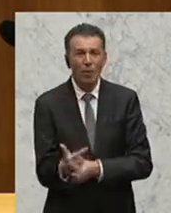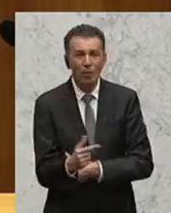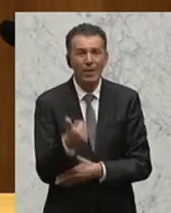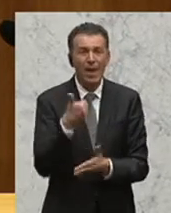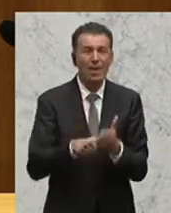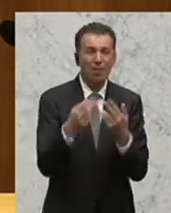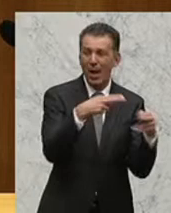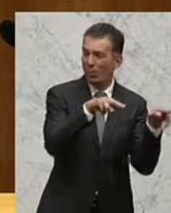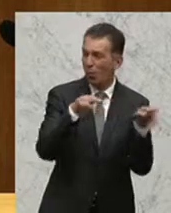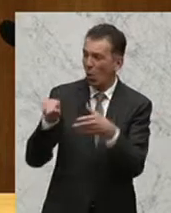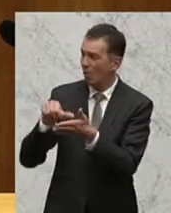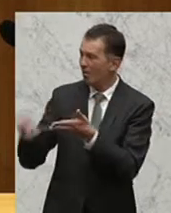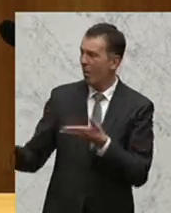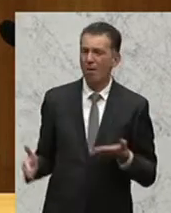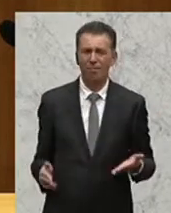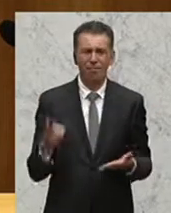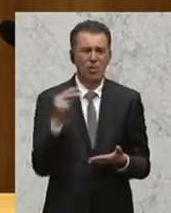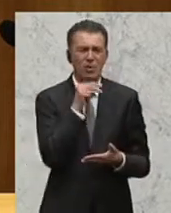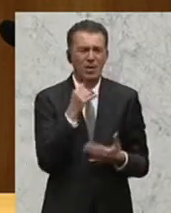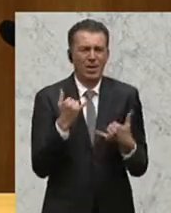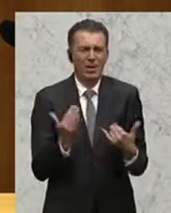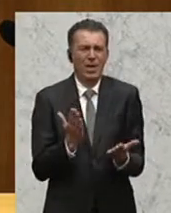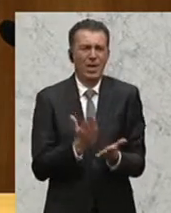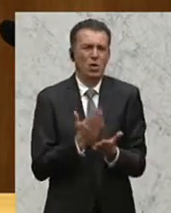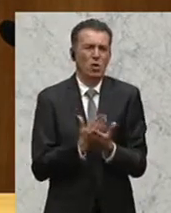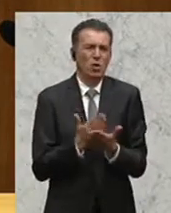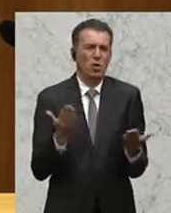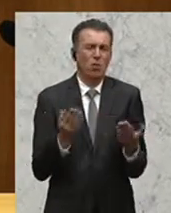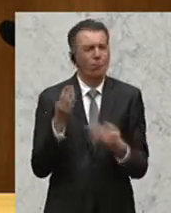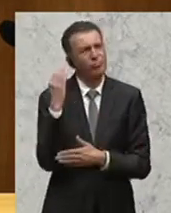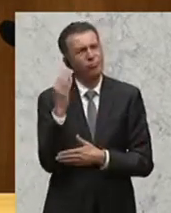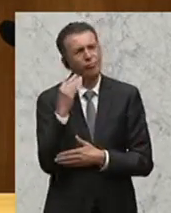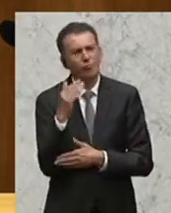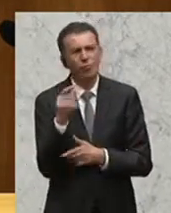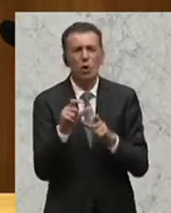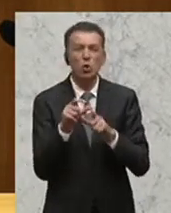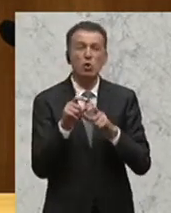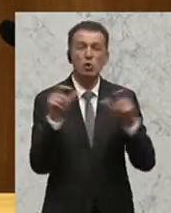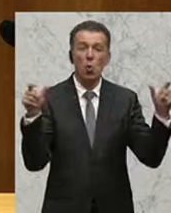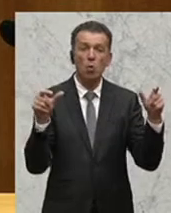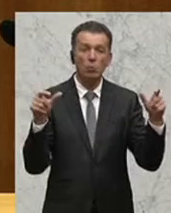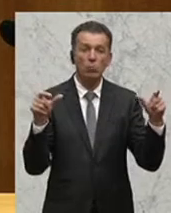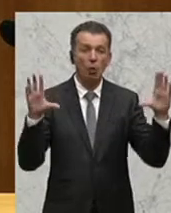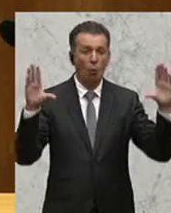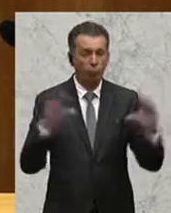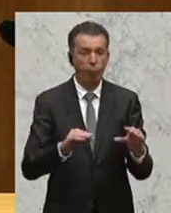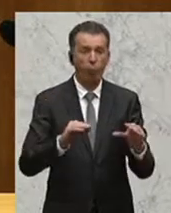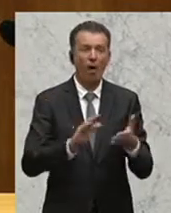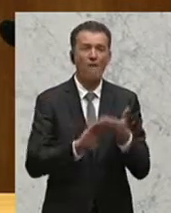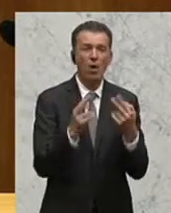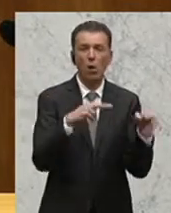fällig ist, dann verstehe ich nicht, warum man jetzt schon über einen Schuldenschnitt, nämlich einen nominellen, in dem man ihnen Geld nachlässt,